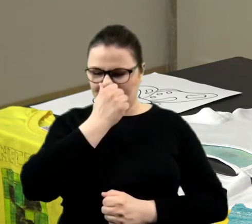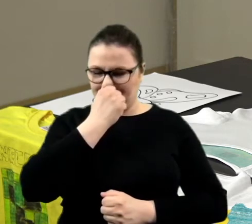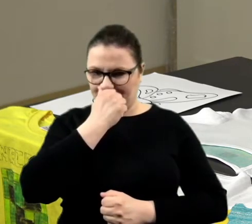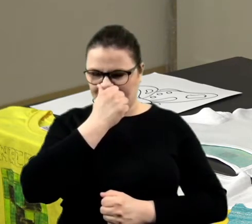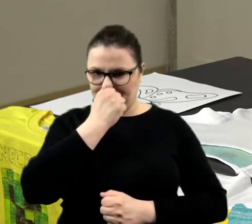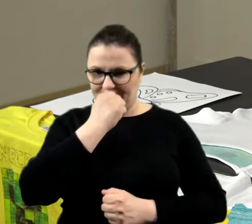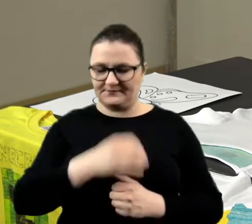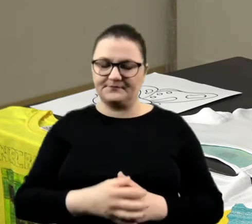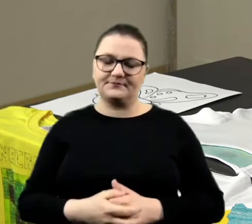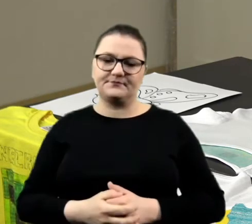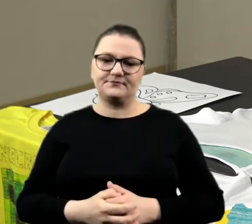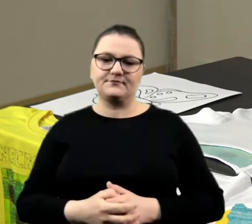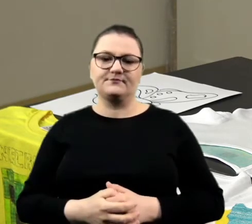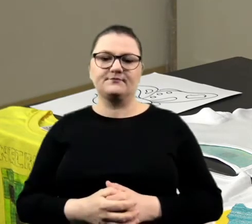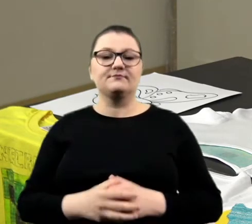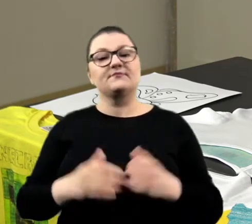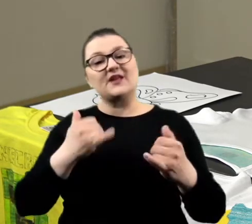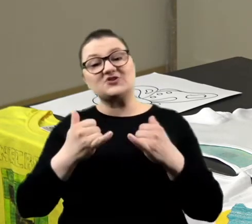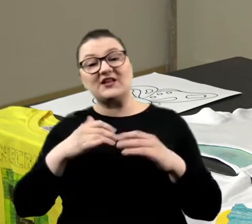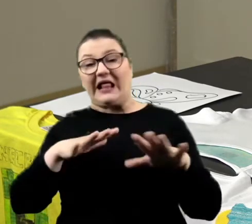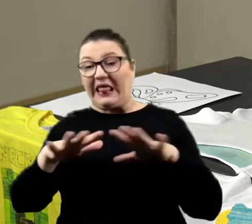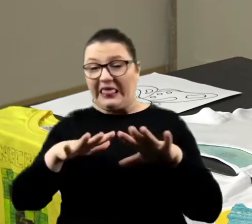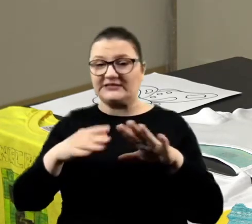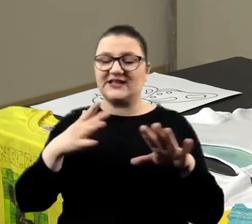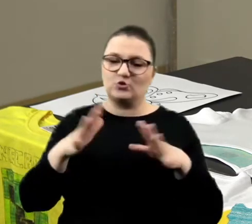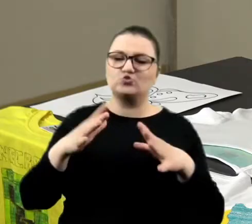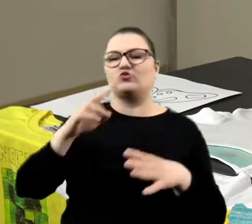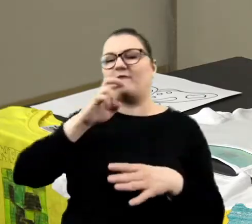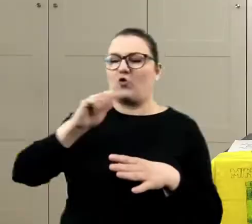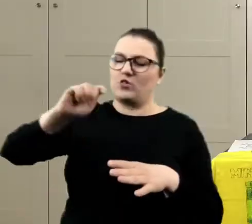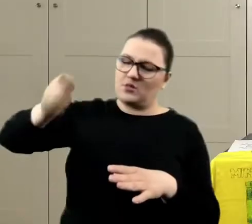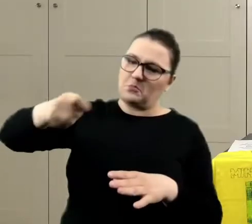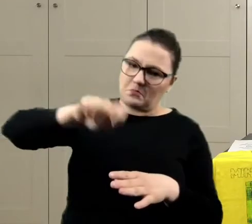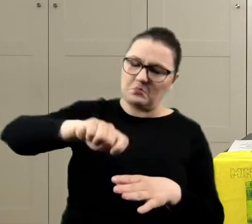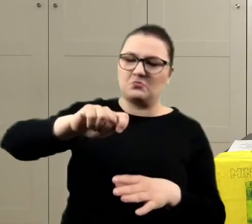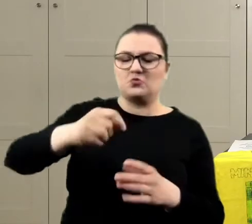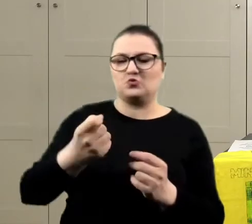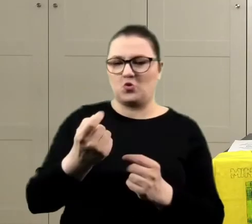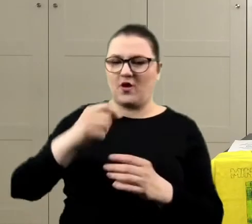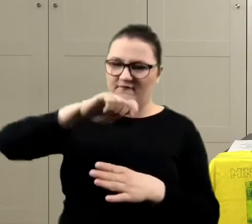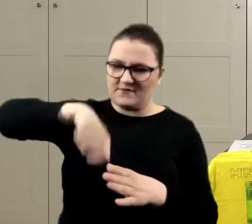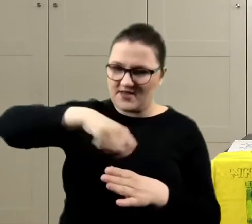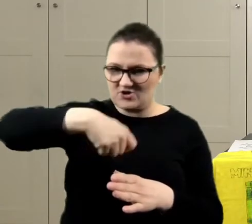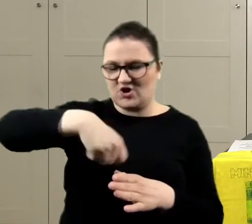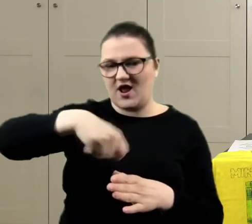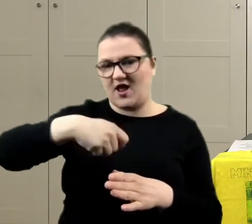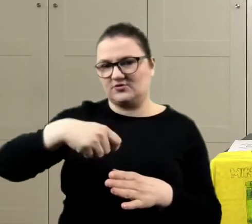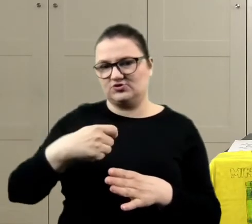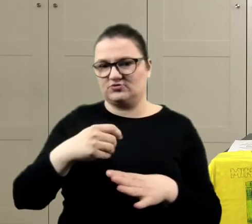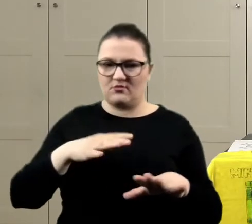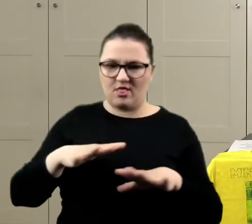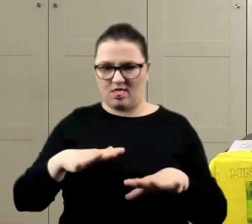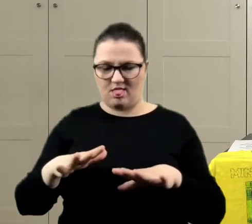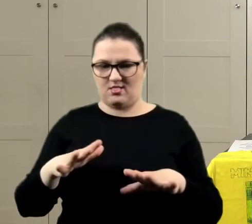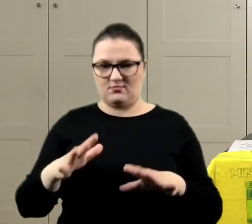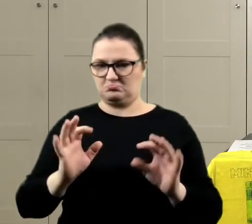Jak za gęsta, to troszeczkę do wody rozmieszać z wodą. Zamieszać, żeby była rzadsza.